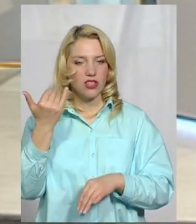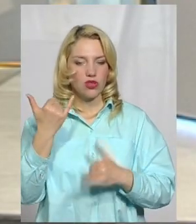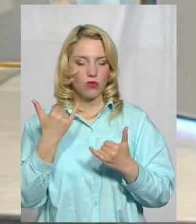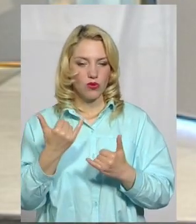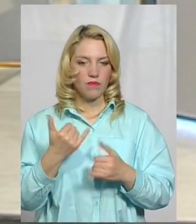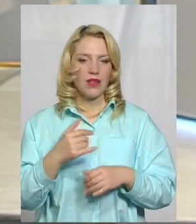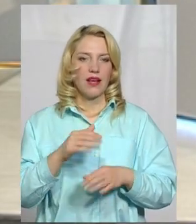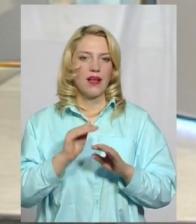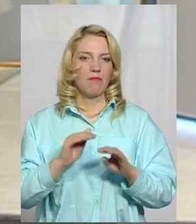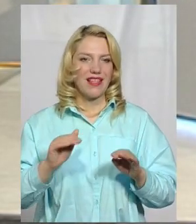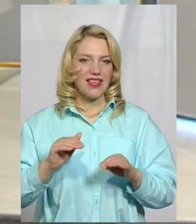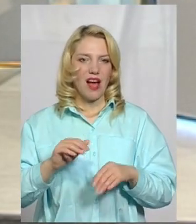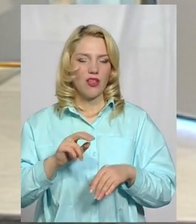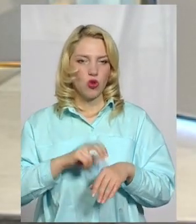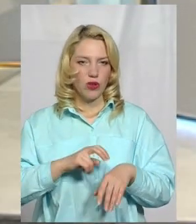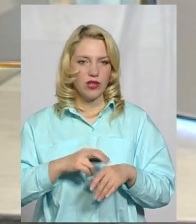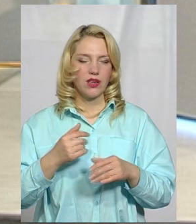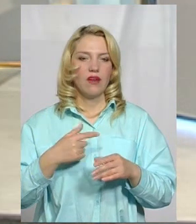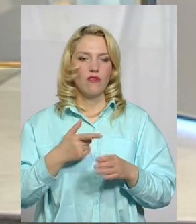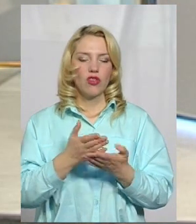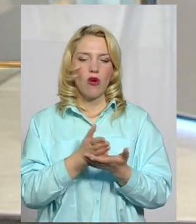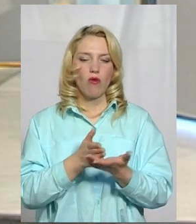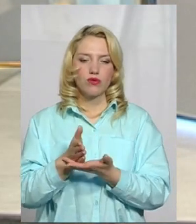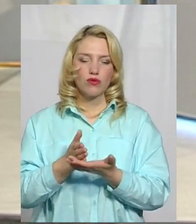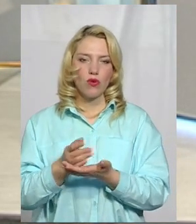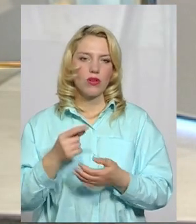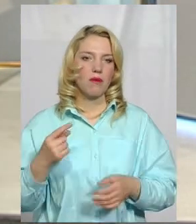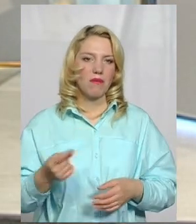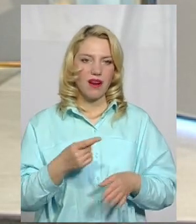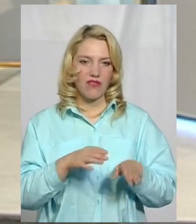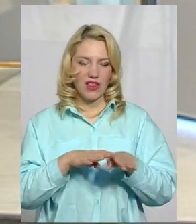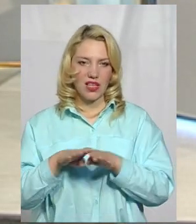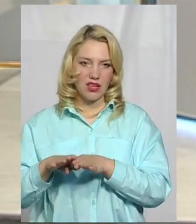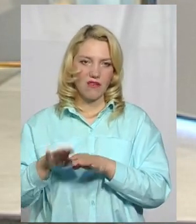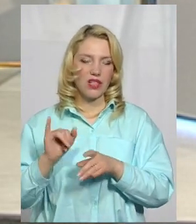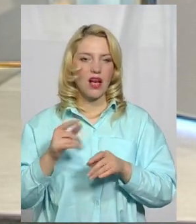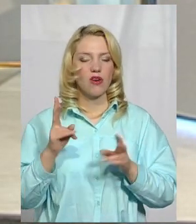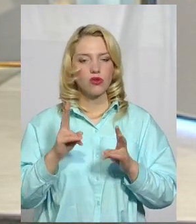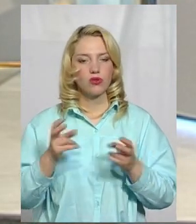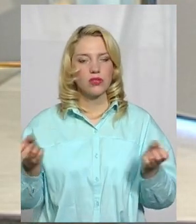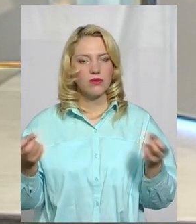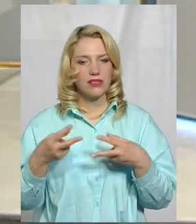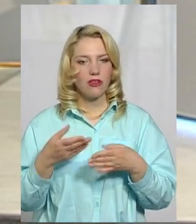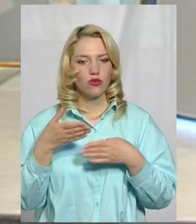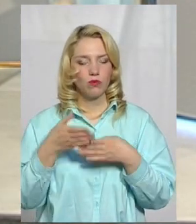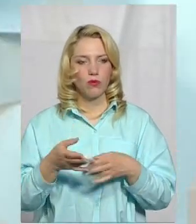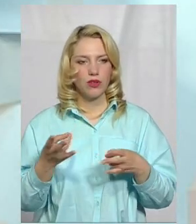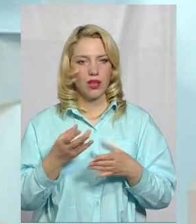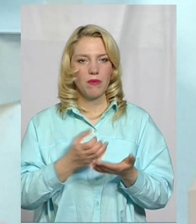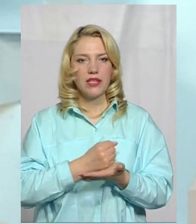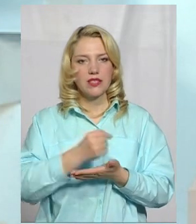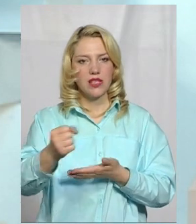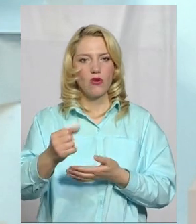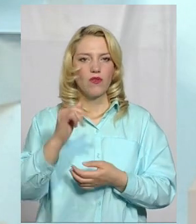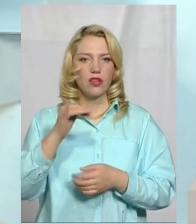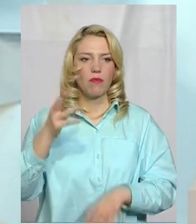педіатри, вони переважно обслуховують первинну ланку, а вже дітей, які потребують високоспеціалізованої допомоги, скерують саме